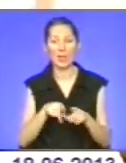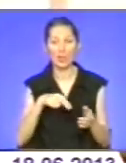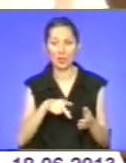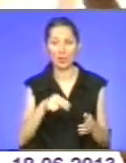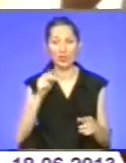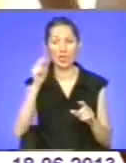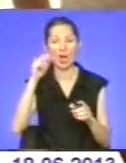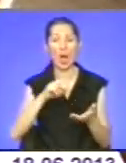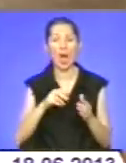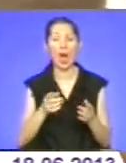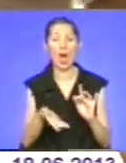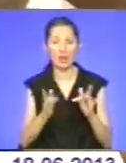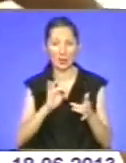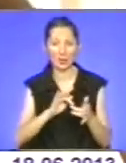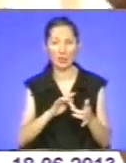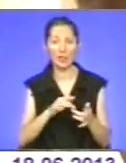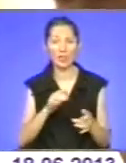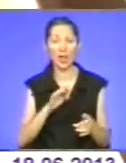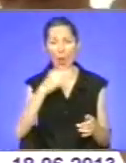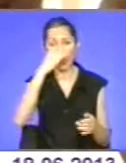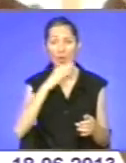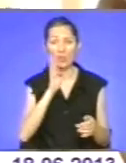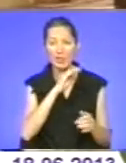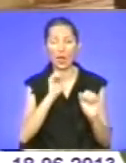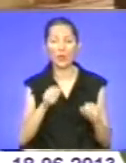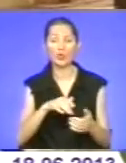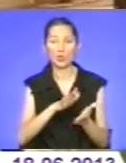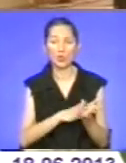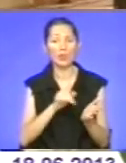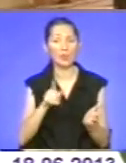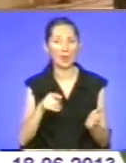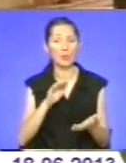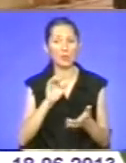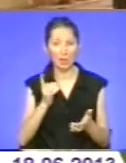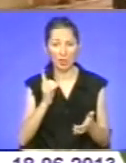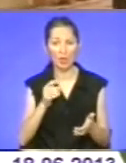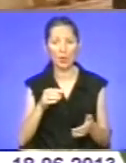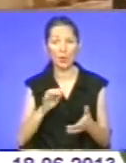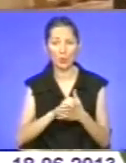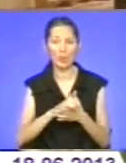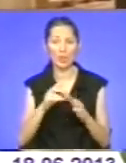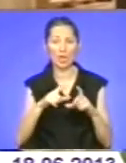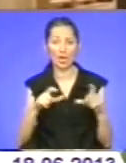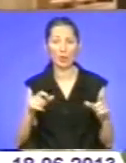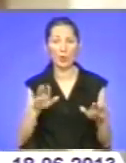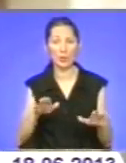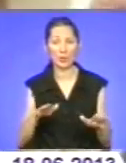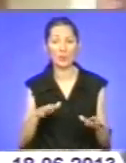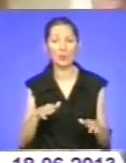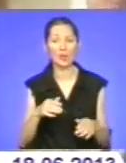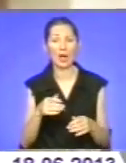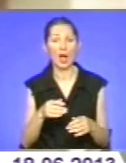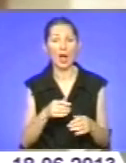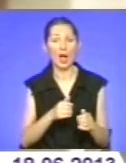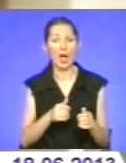дошкільного закладу міста та зареєструвати там дитину. Тим часом у Міністерстві освіти вже ставлять у приклад передові регіони. Цей